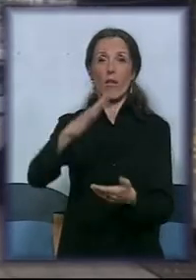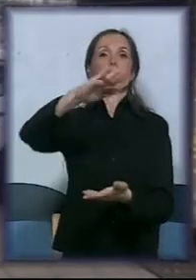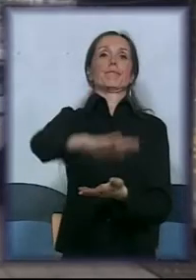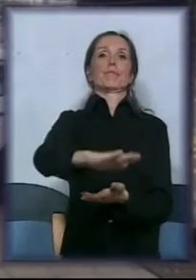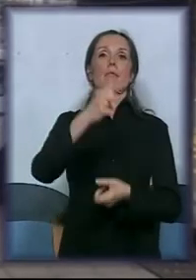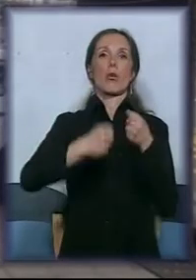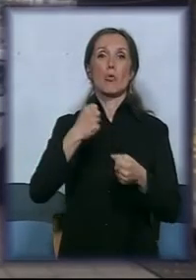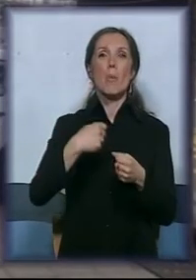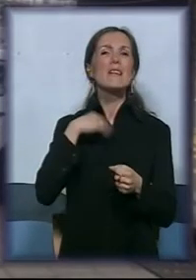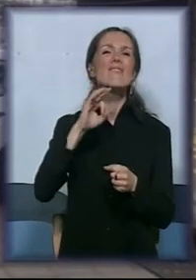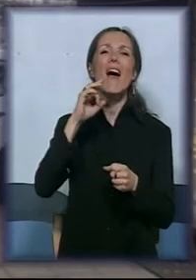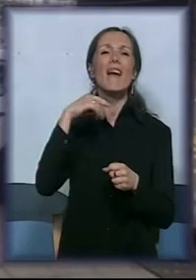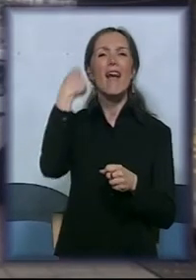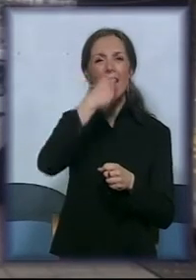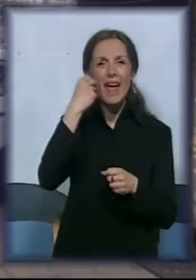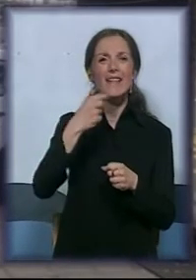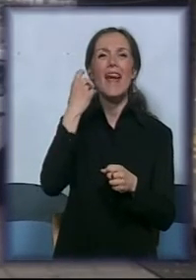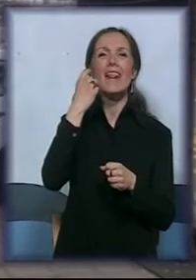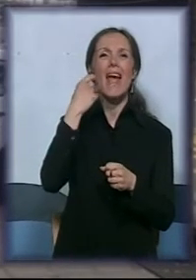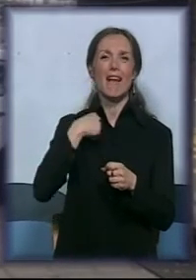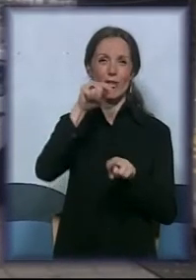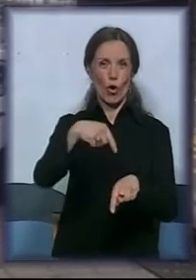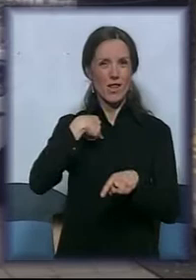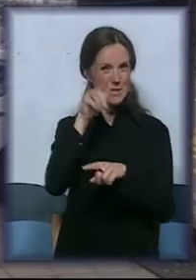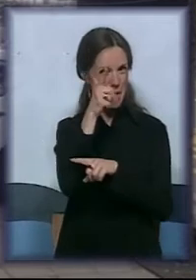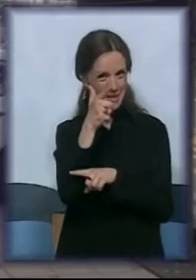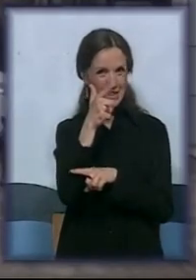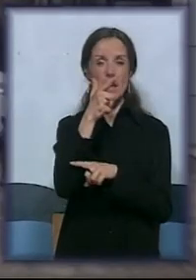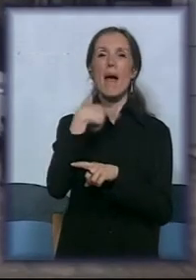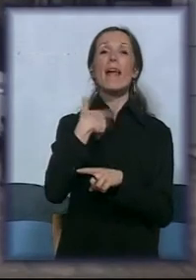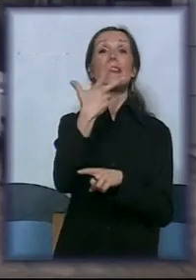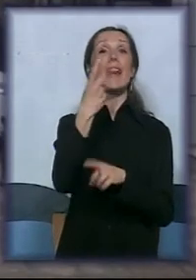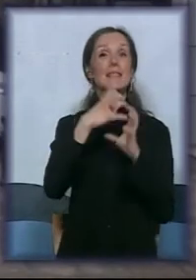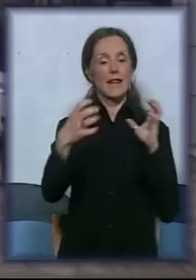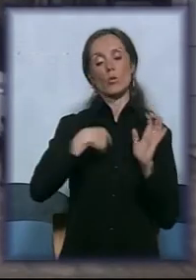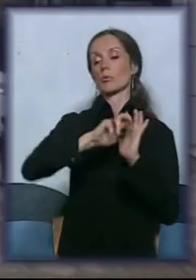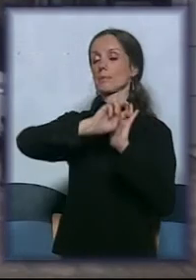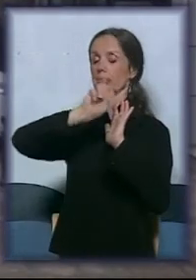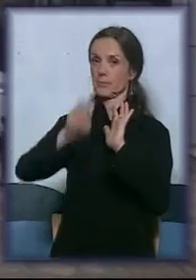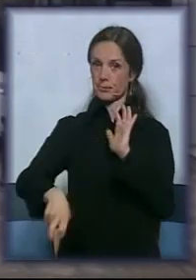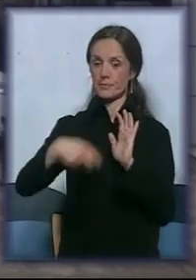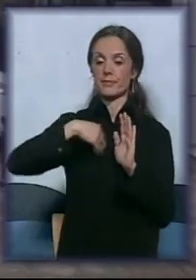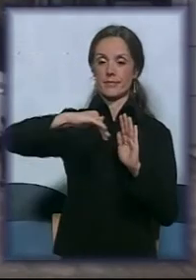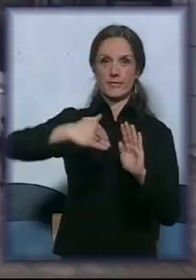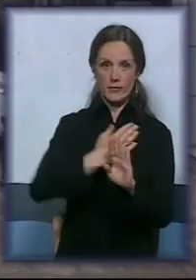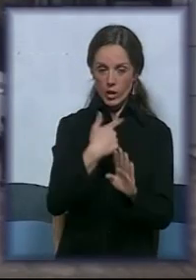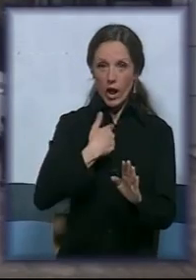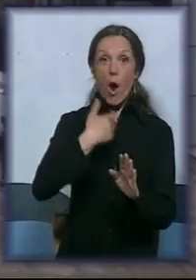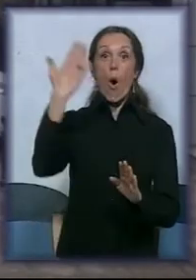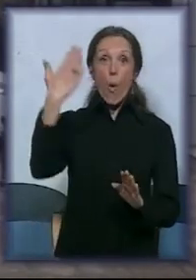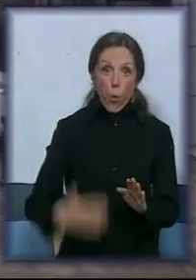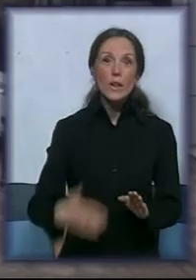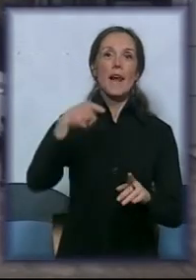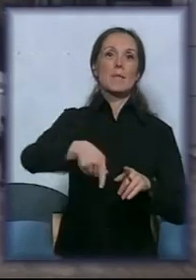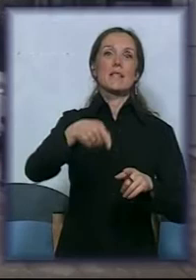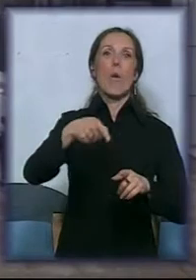dolazim na snimanje, siđem sa autobusa broj 31 i iza te krivine gde izađem upravo udarim u ovaj auto i redovno u